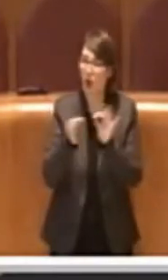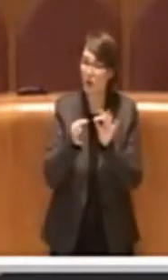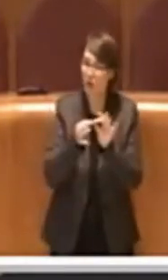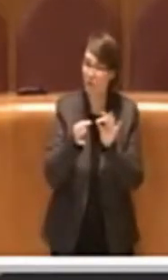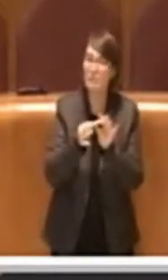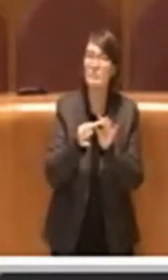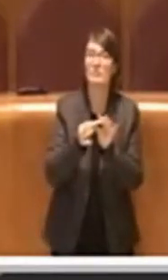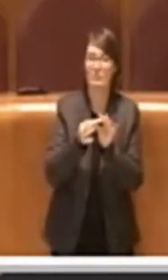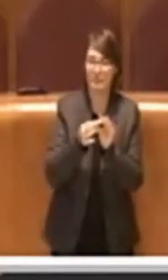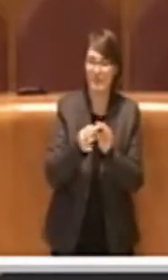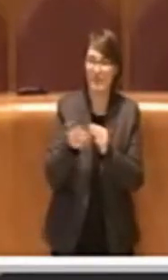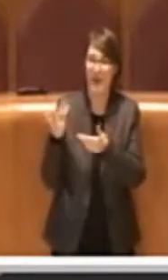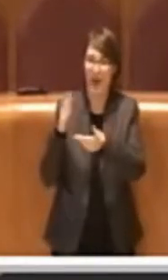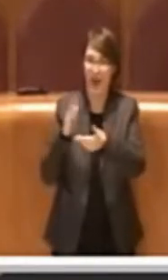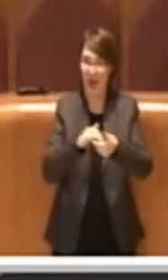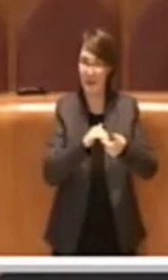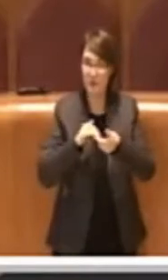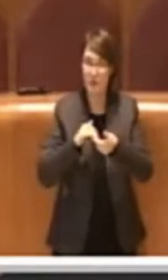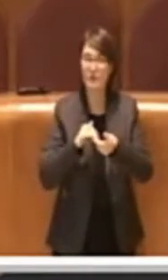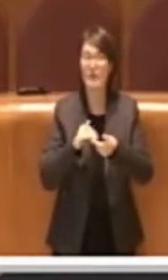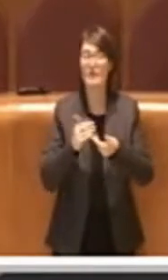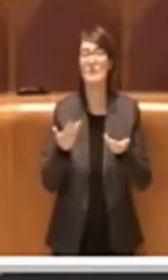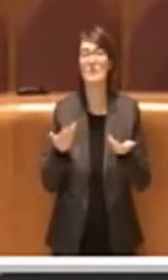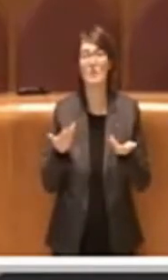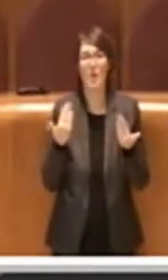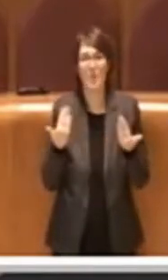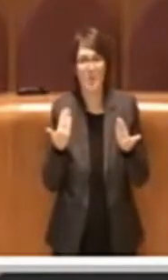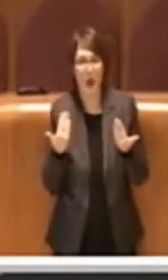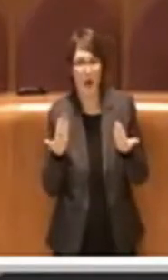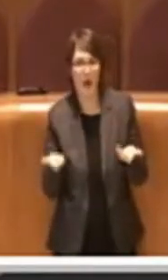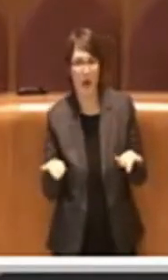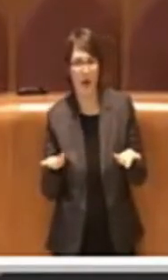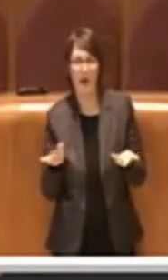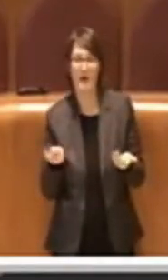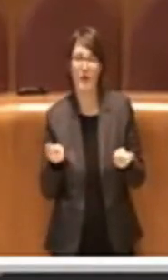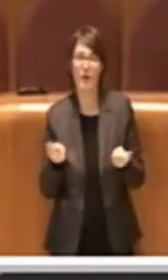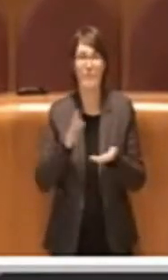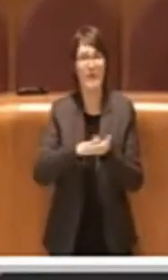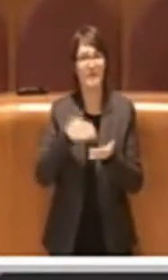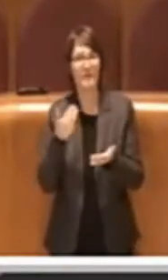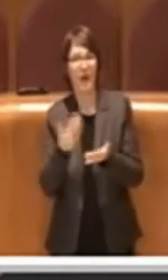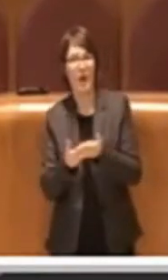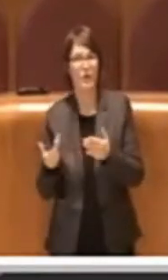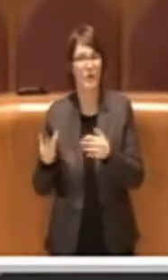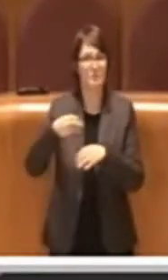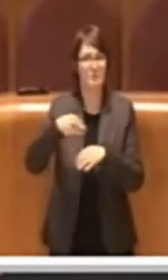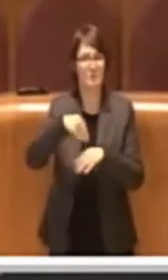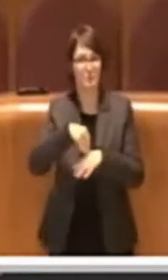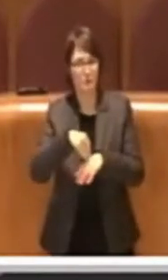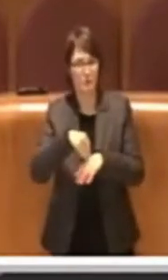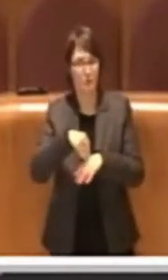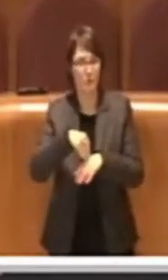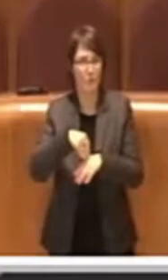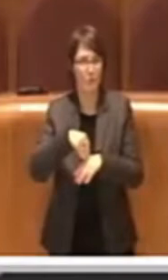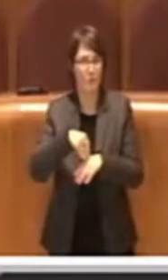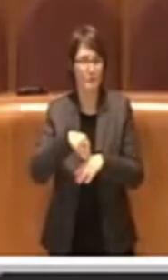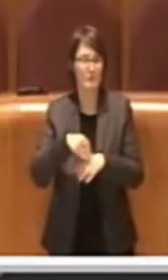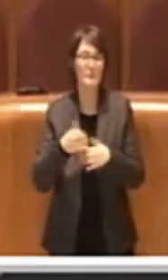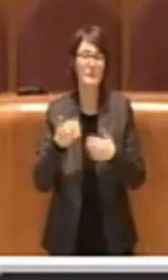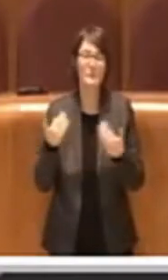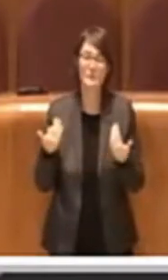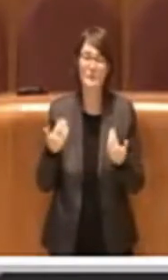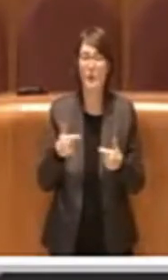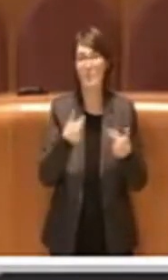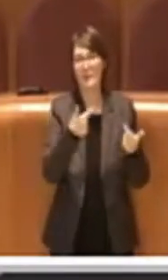realtà associative diventa un elemento aggiunto nella città per far sì che l'attività venga svolta nella maniera